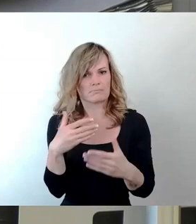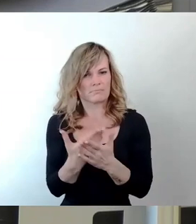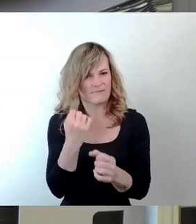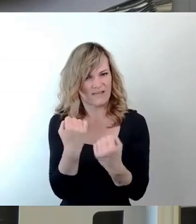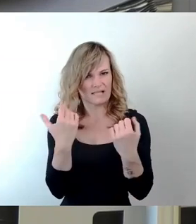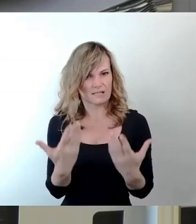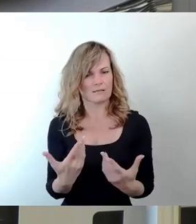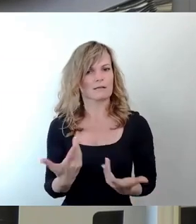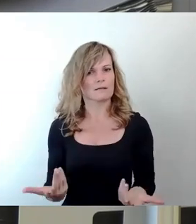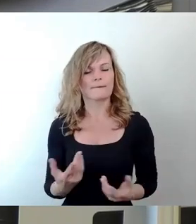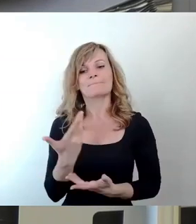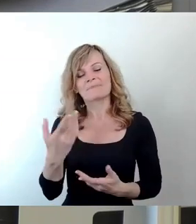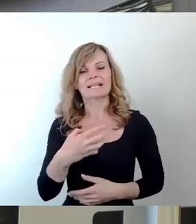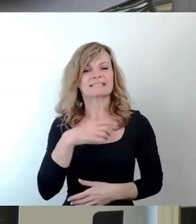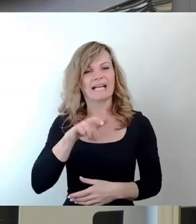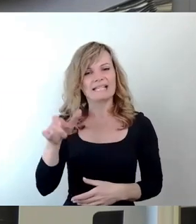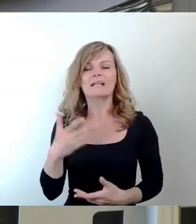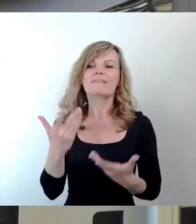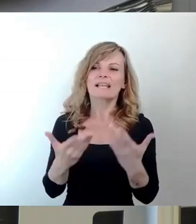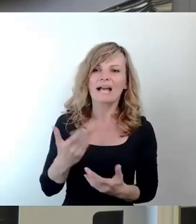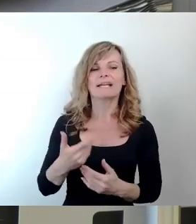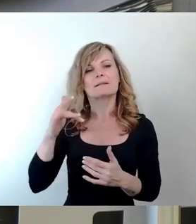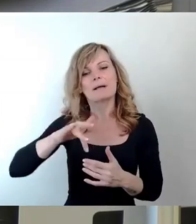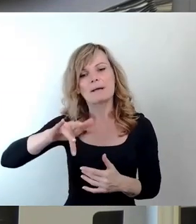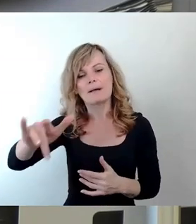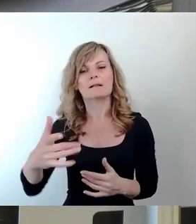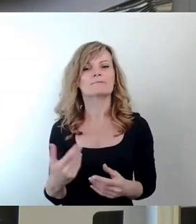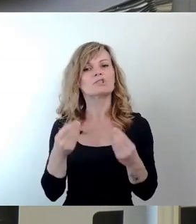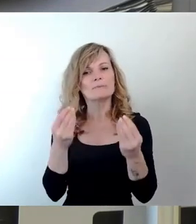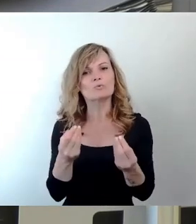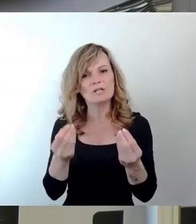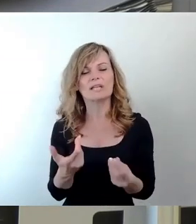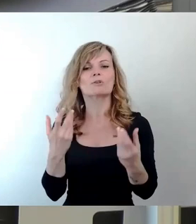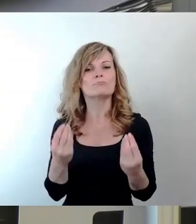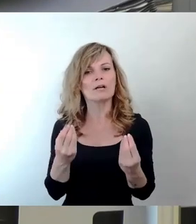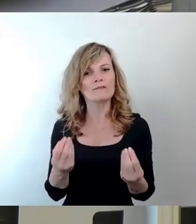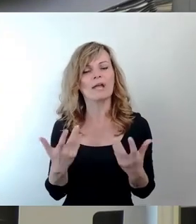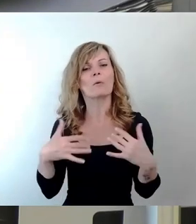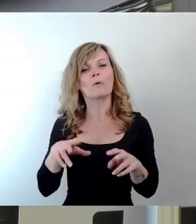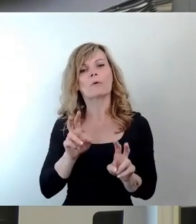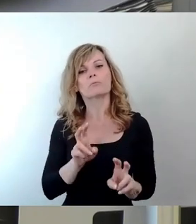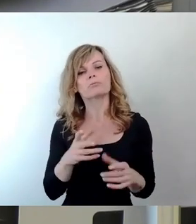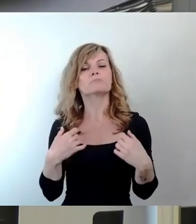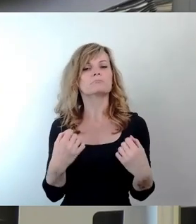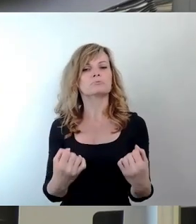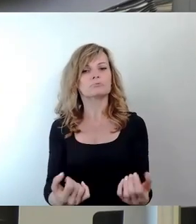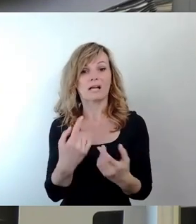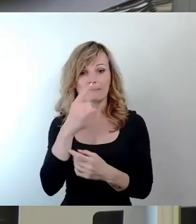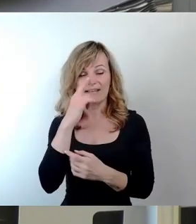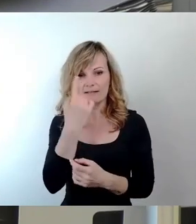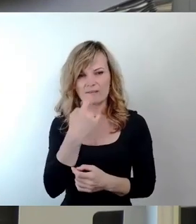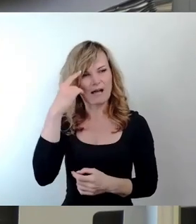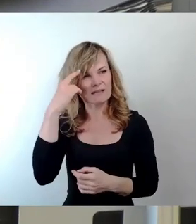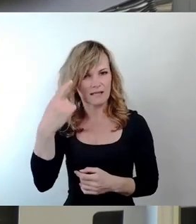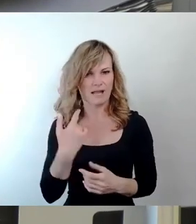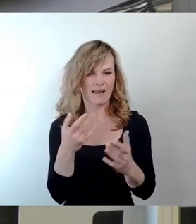in manchen Punkten etwas bequem oder besser gemütlich. Aber wenn wir der Meinung sind, dass es uns an einem Punkt